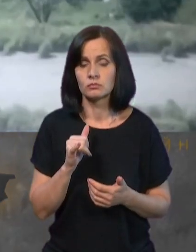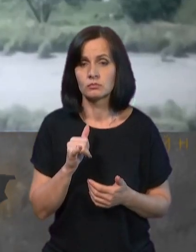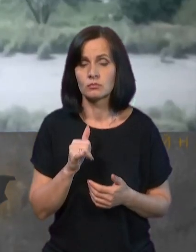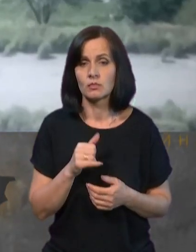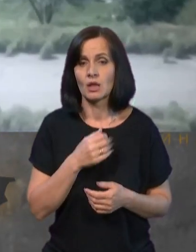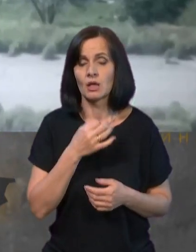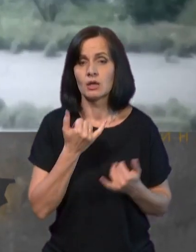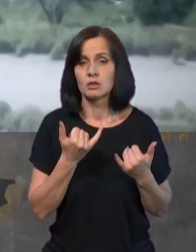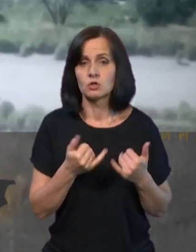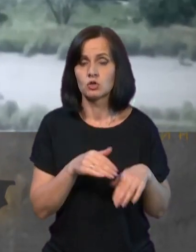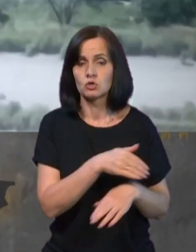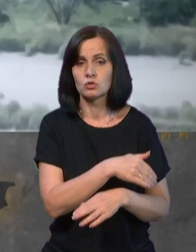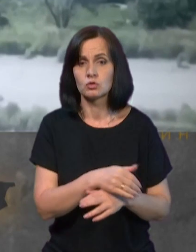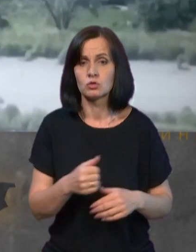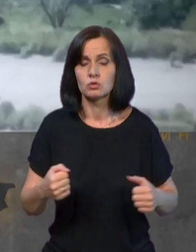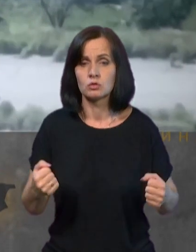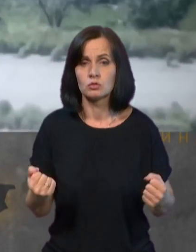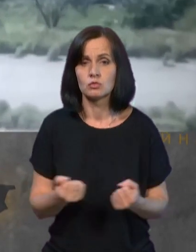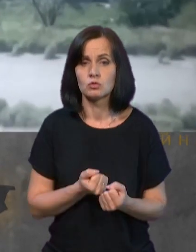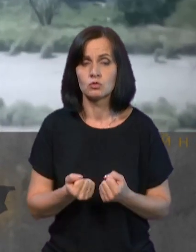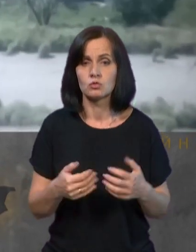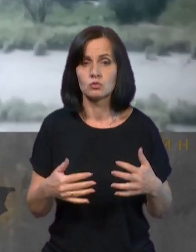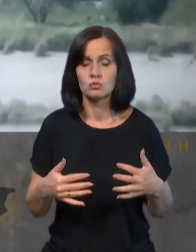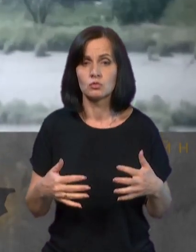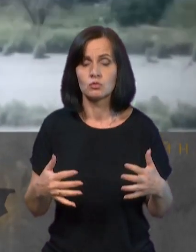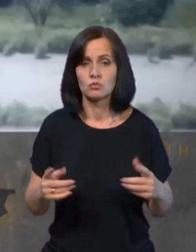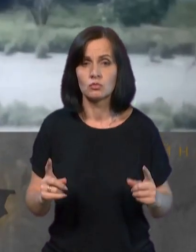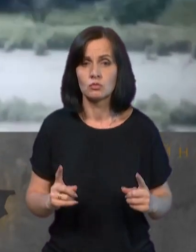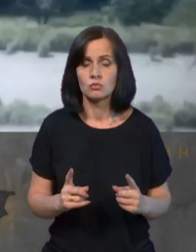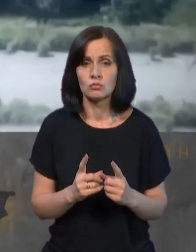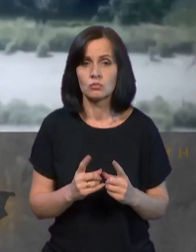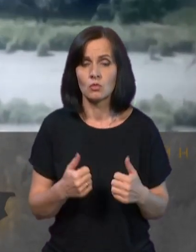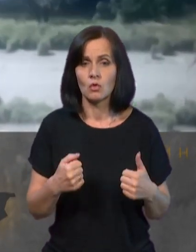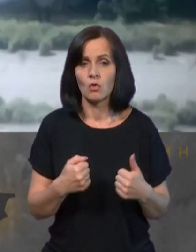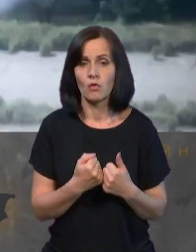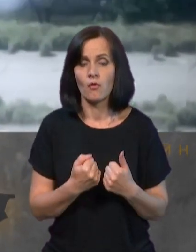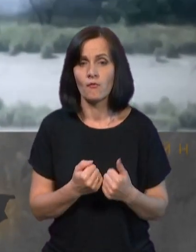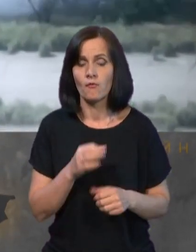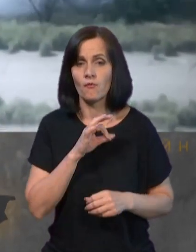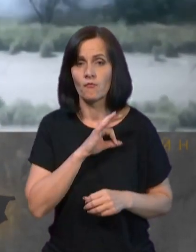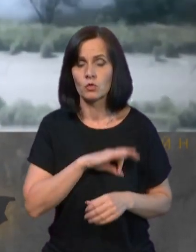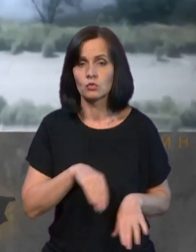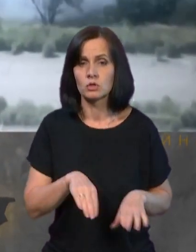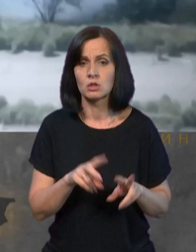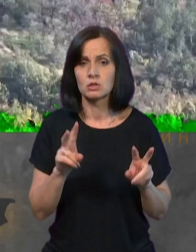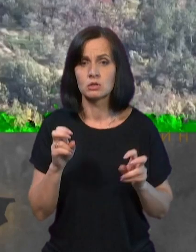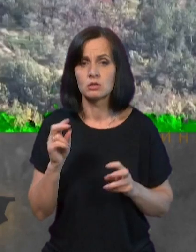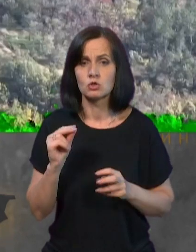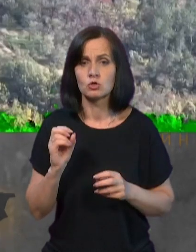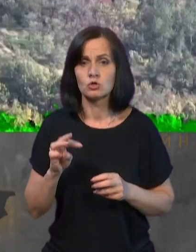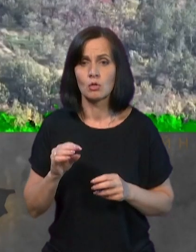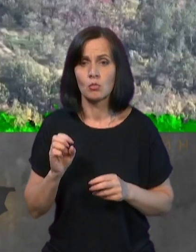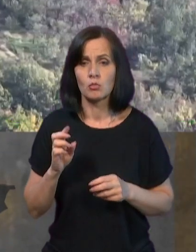лінії бойового зіткнення використовують так званих чмобіків, тобто підрозділи, які